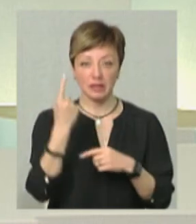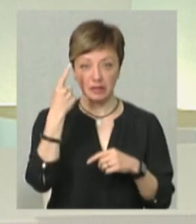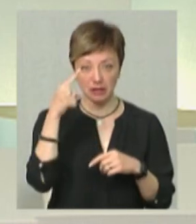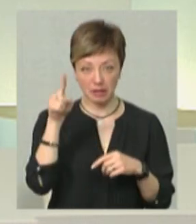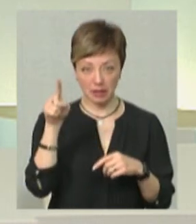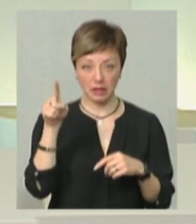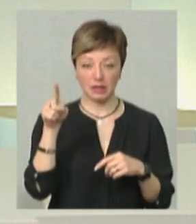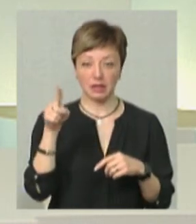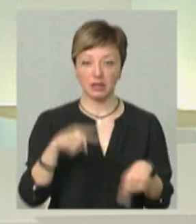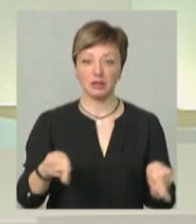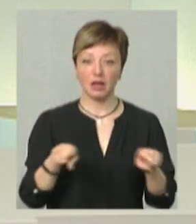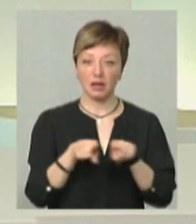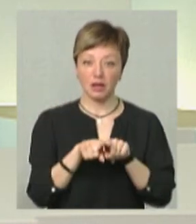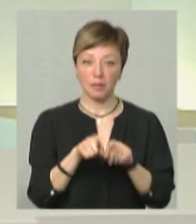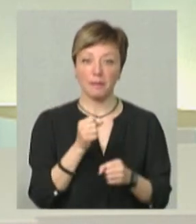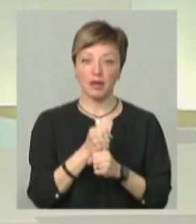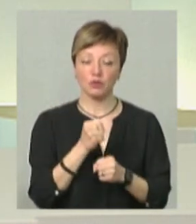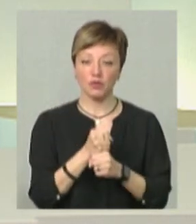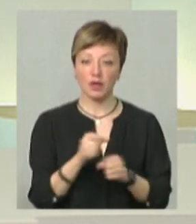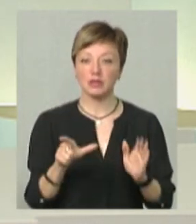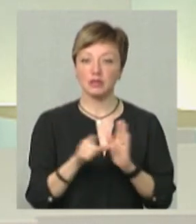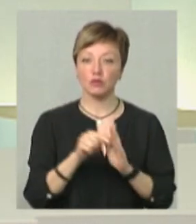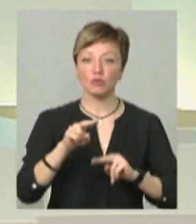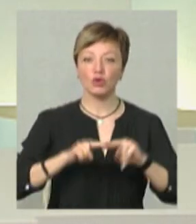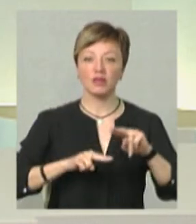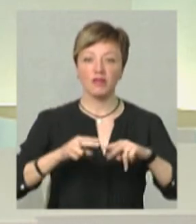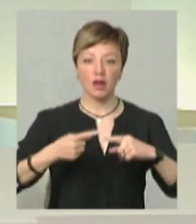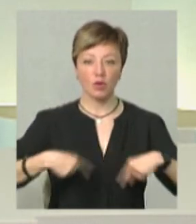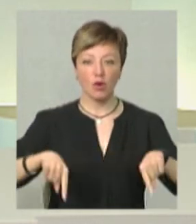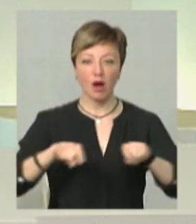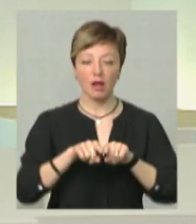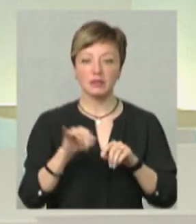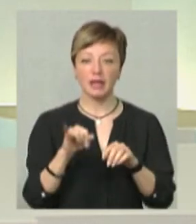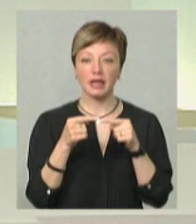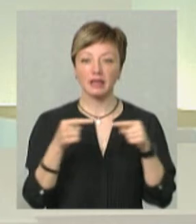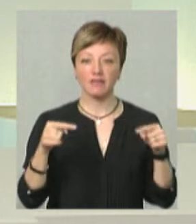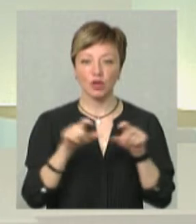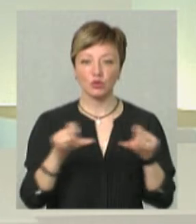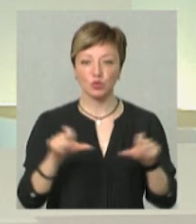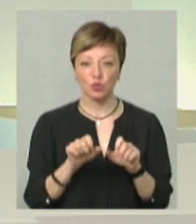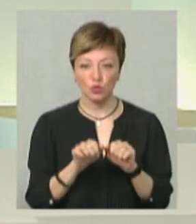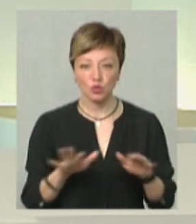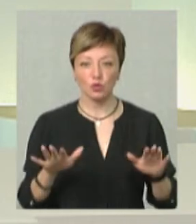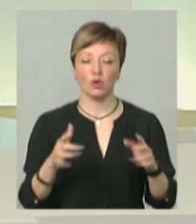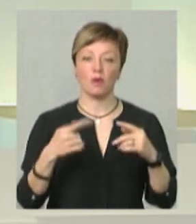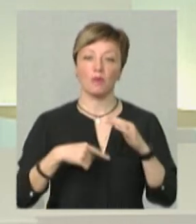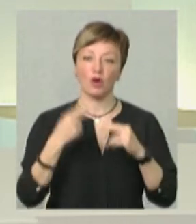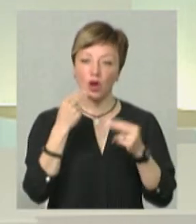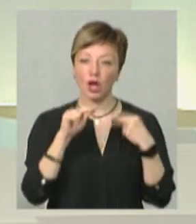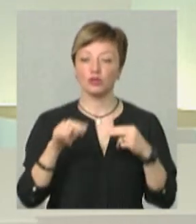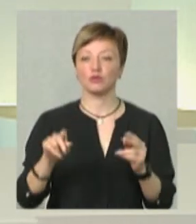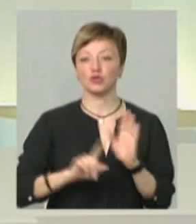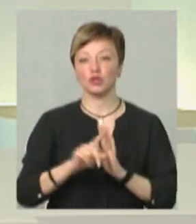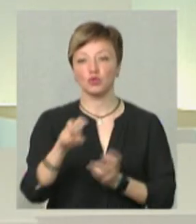така ідея працювати з будівельною галуздю і з інфраструктурною галуздю. І ще краще, ми почали